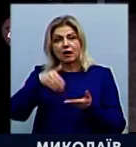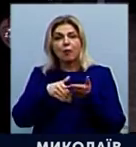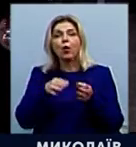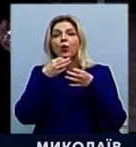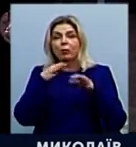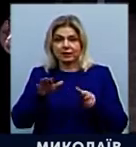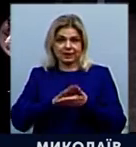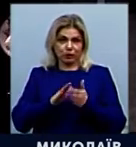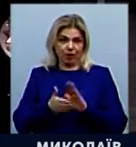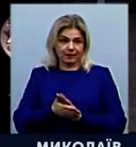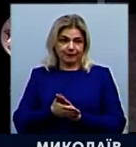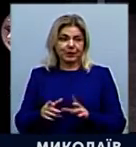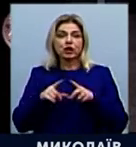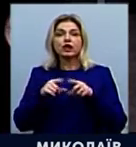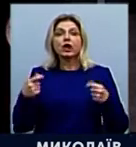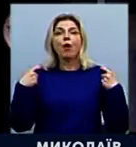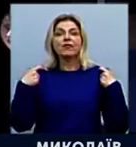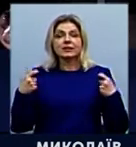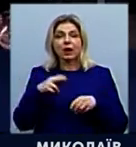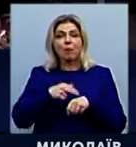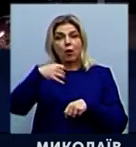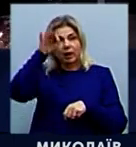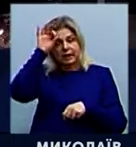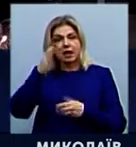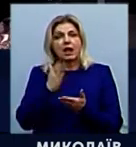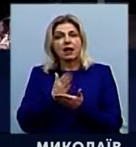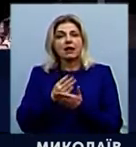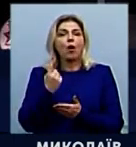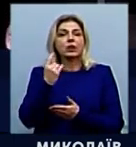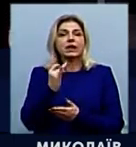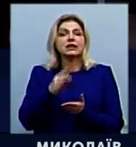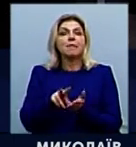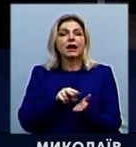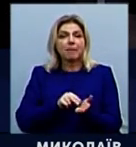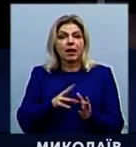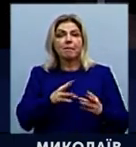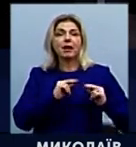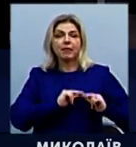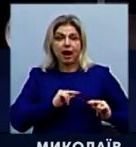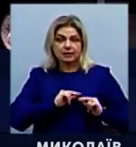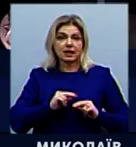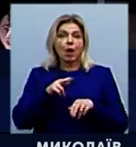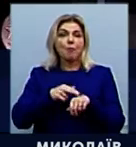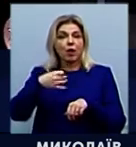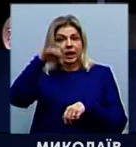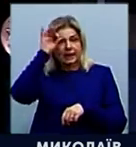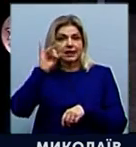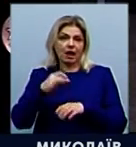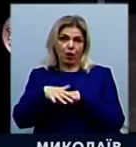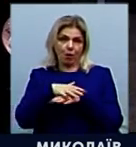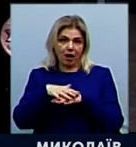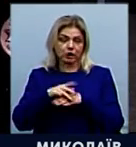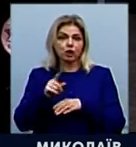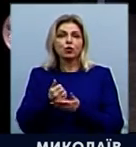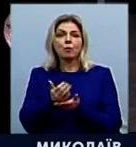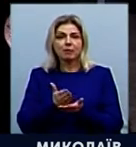Модель «Шкільний офіцер поліції» є однією з прикладів активної співпраці поліції і громади, для того, щоб створити безпечне